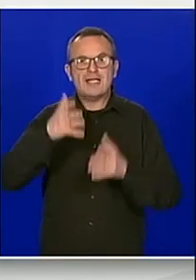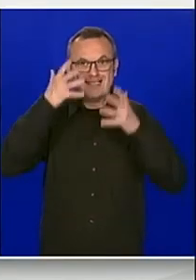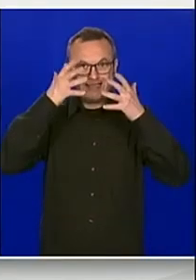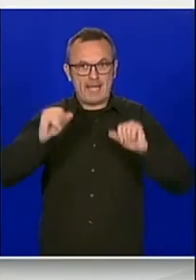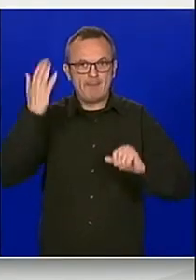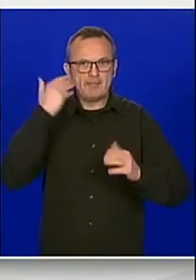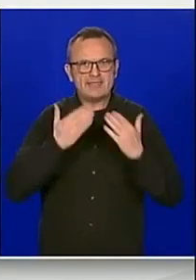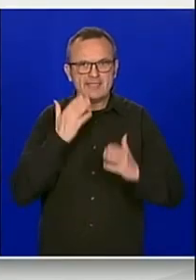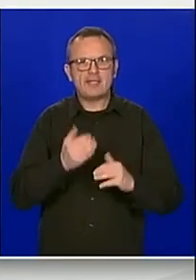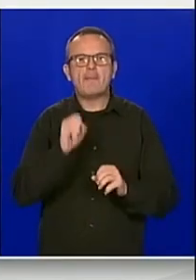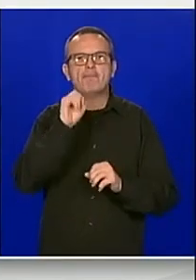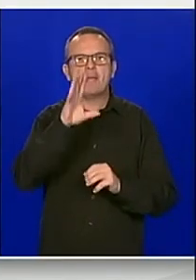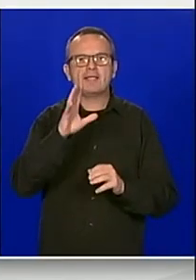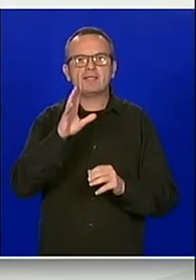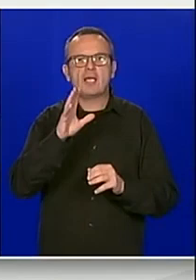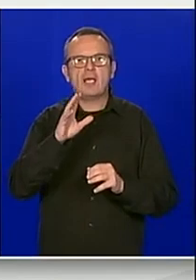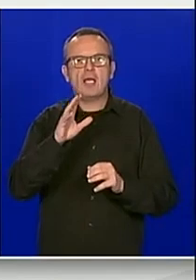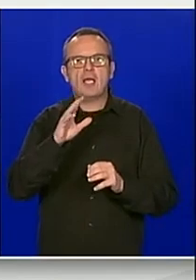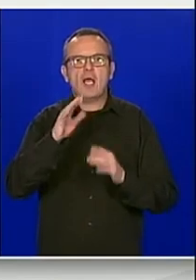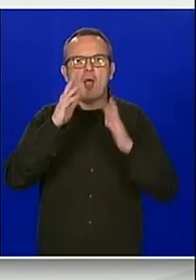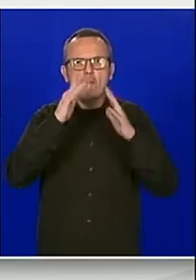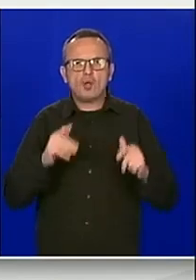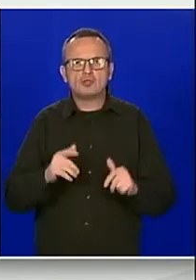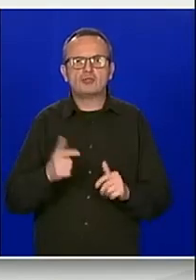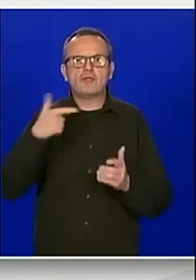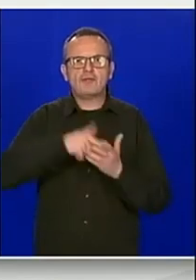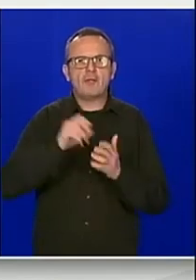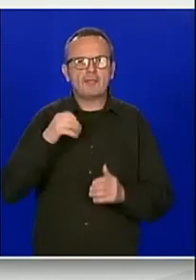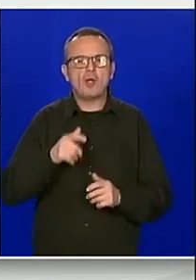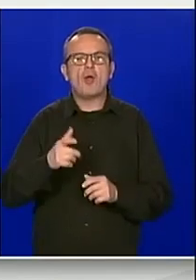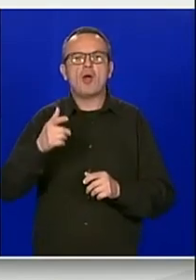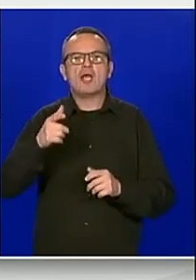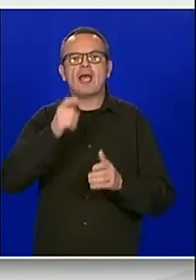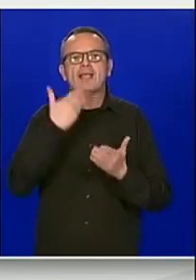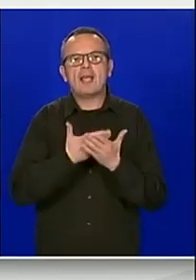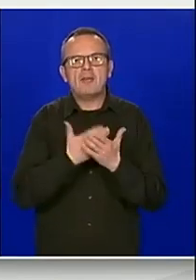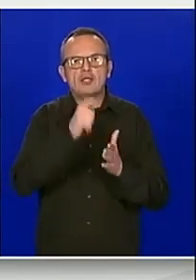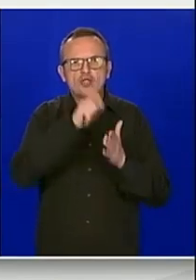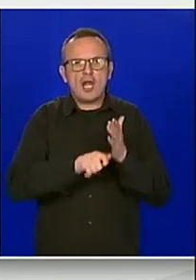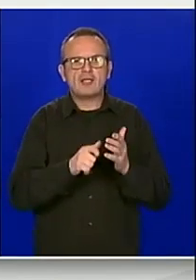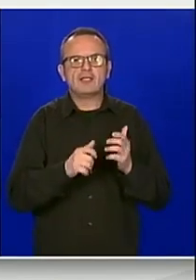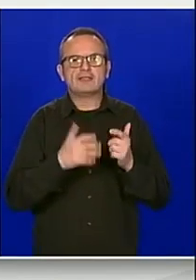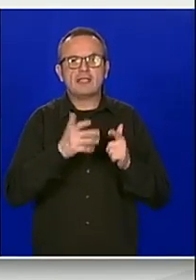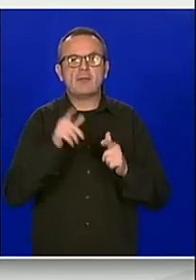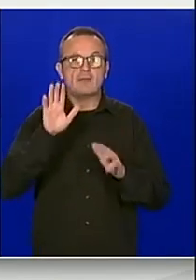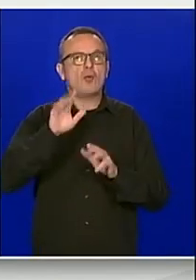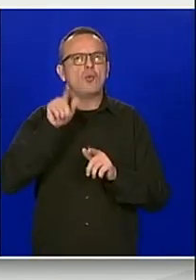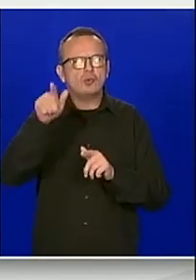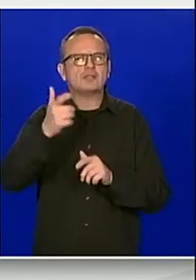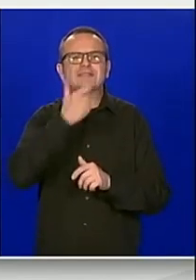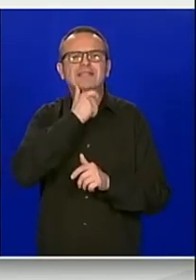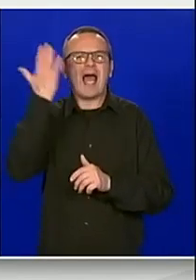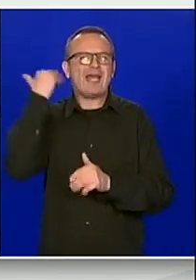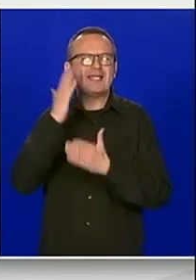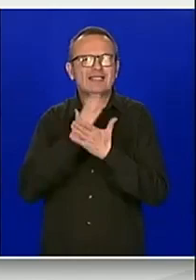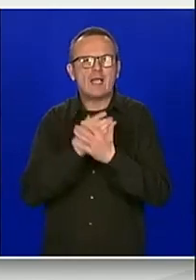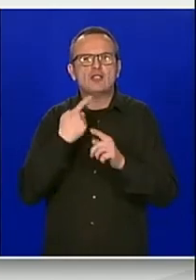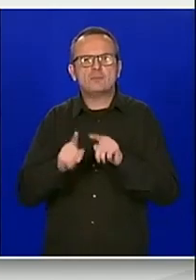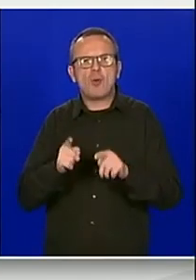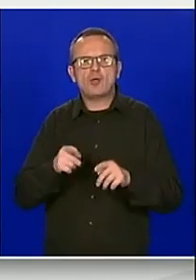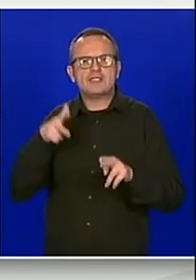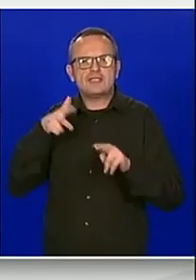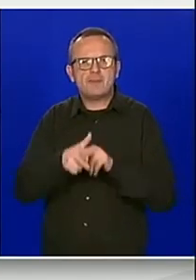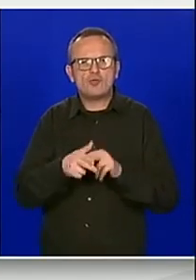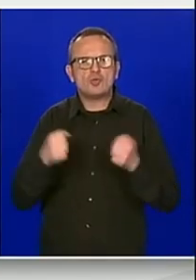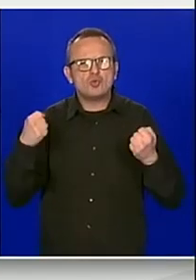održanoj 15. prosinca 2010. godine na temelju članka 11 stavka 7 tada važičeg zakona o spričavanju sukoba